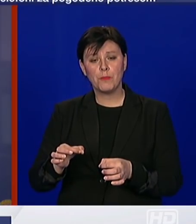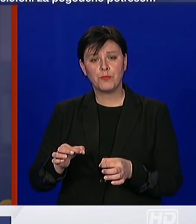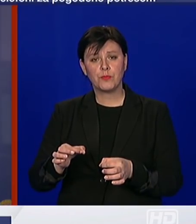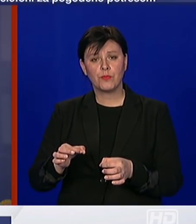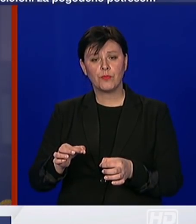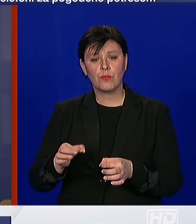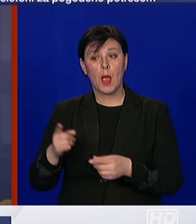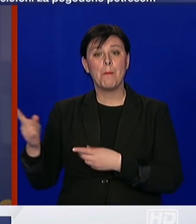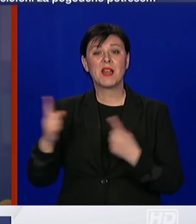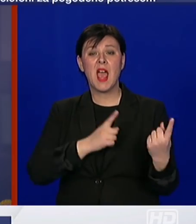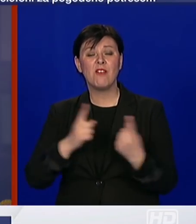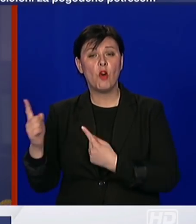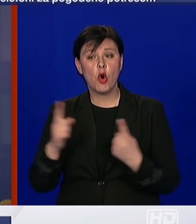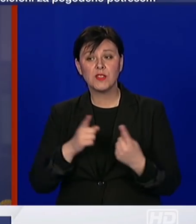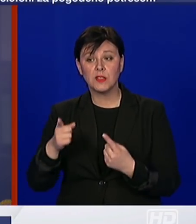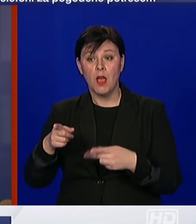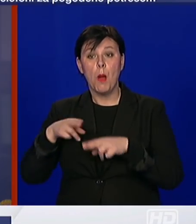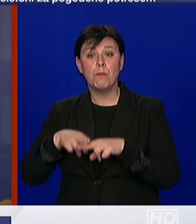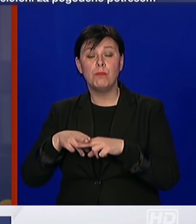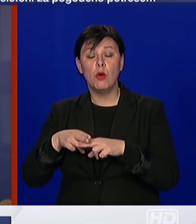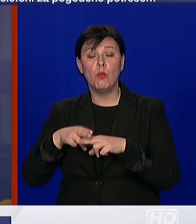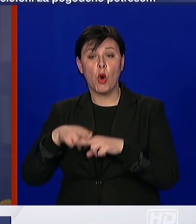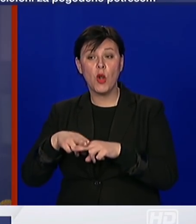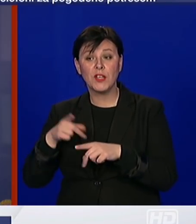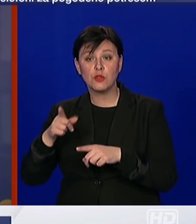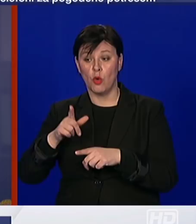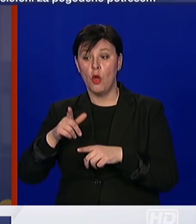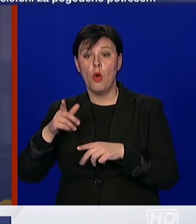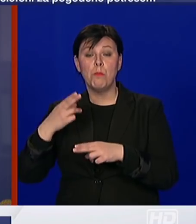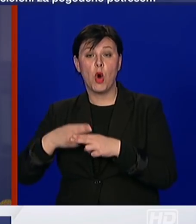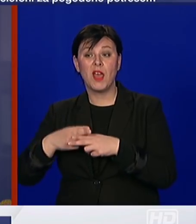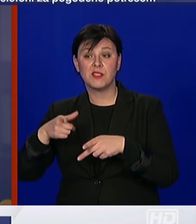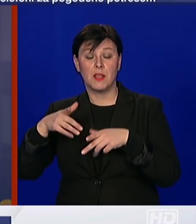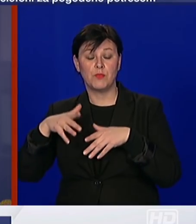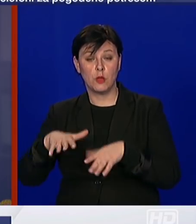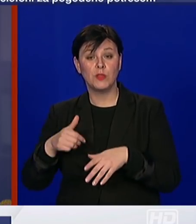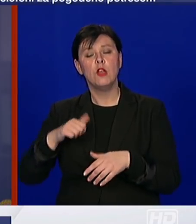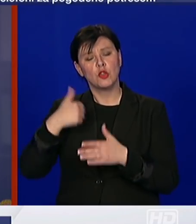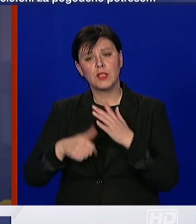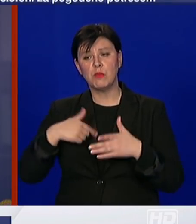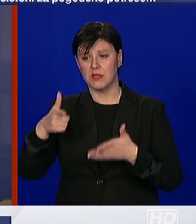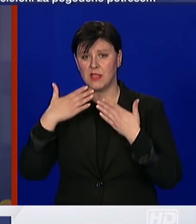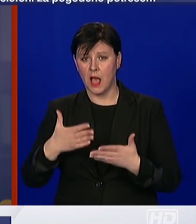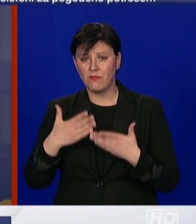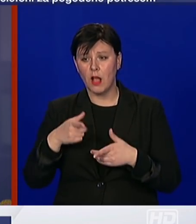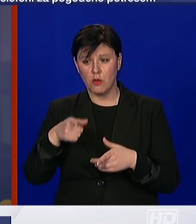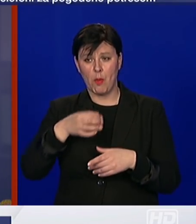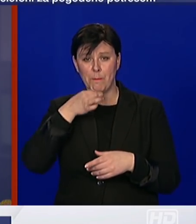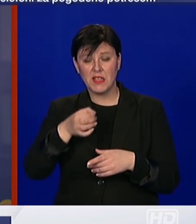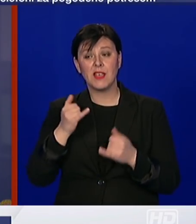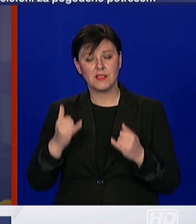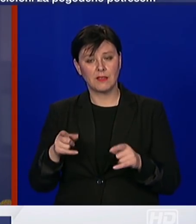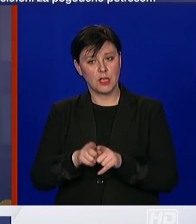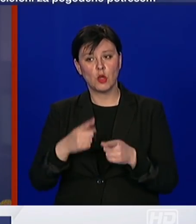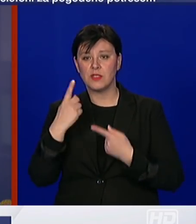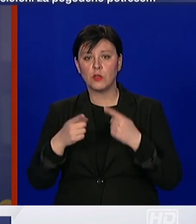prevoziti te bolestnike. Još jednom zahvaljujem na tome pitanju, jer ovo pitanje vrede i ovoj situaciji,